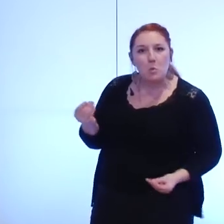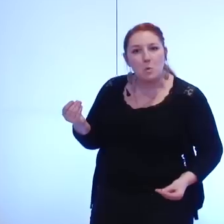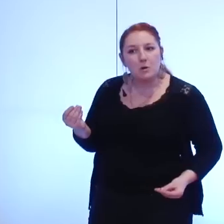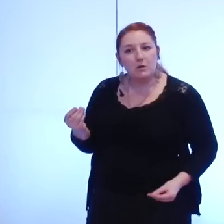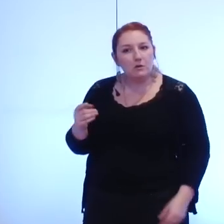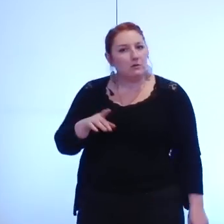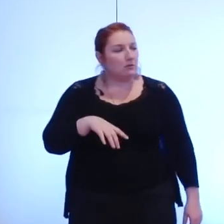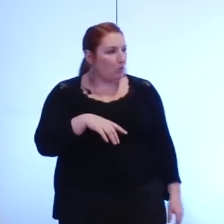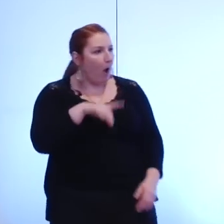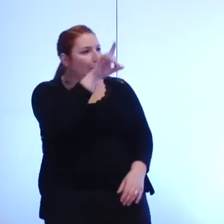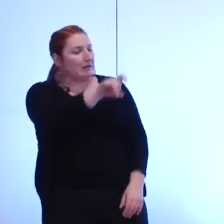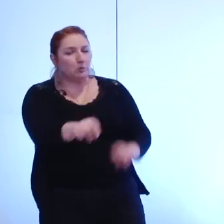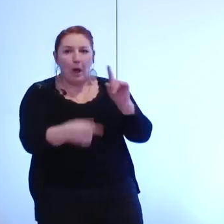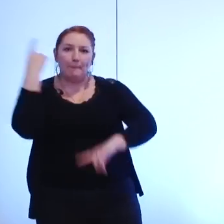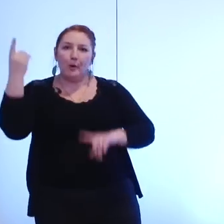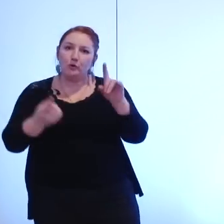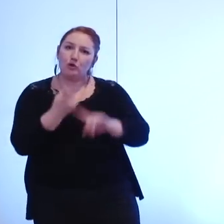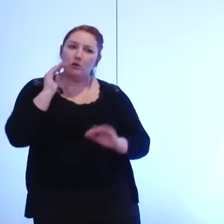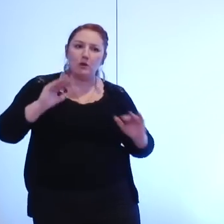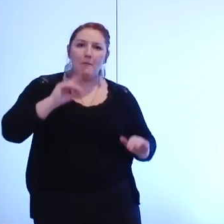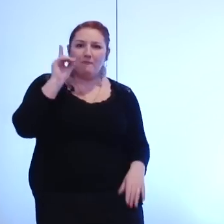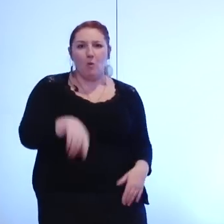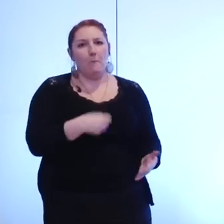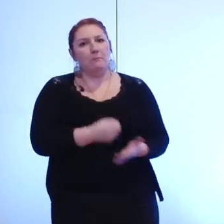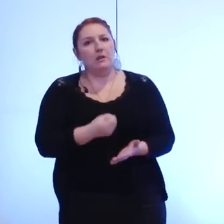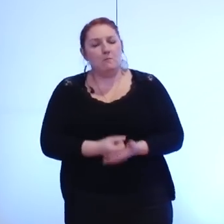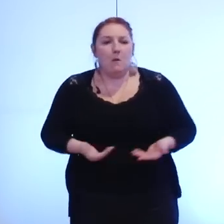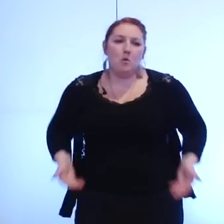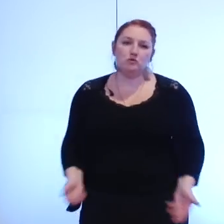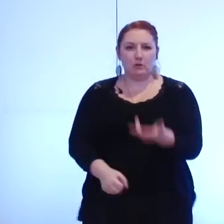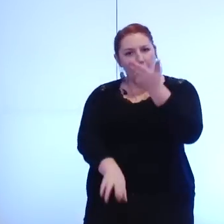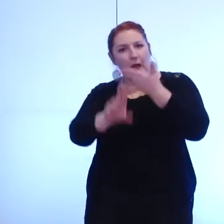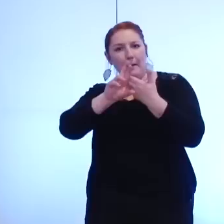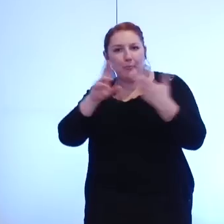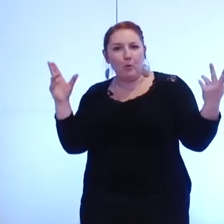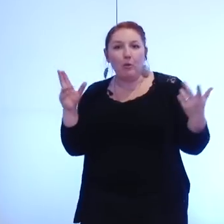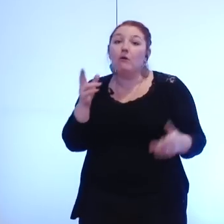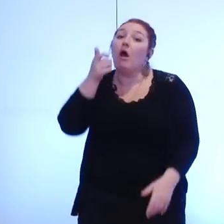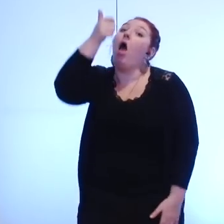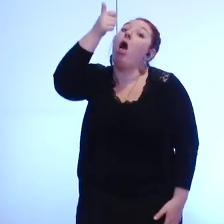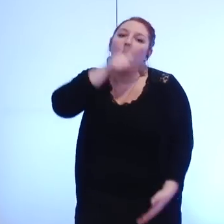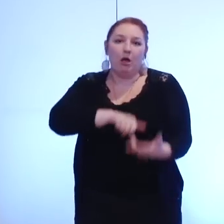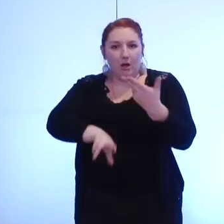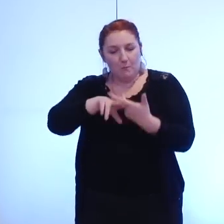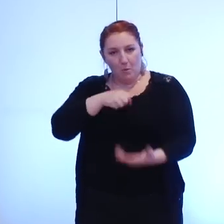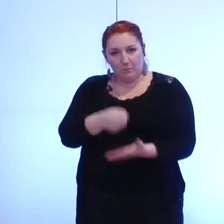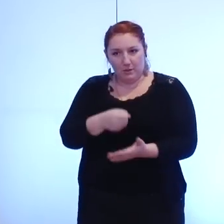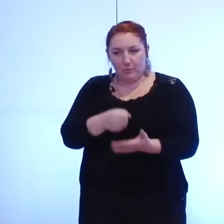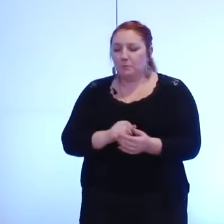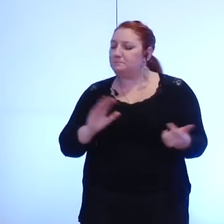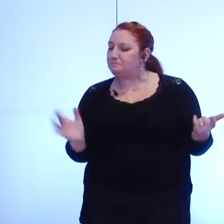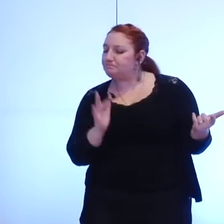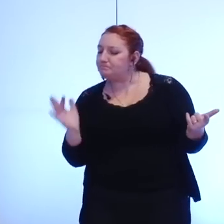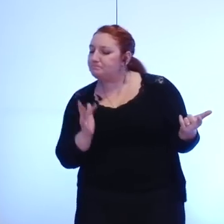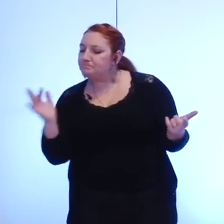sont des questions importantes il faudrait quand même que l'on ait aujourd'hui dès à présent au moins un élément de réponse et puis un peu plus loin on